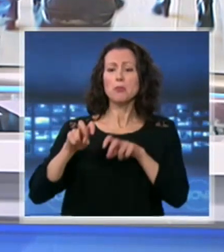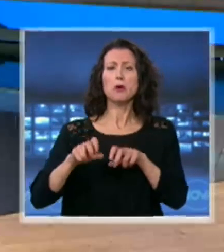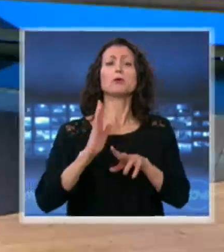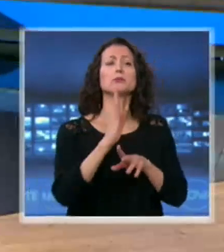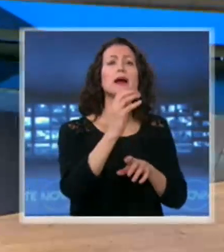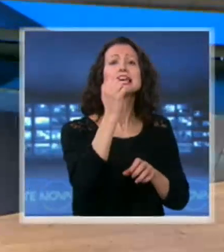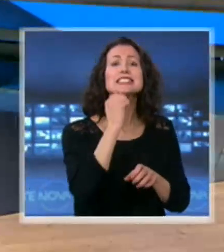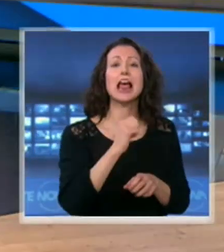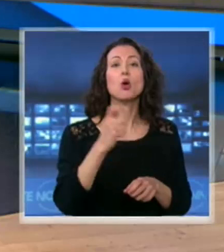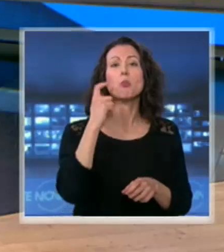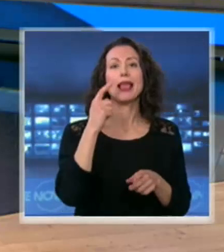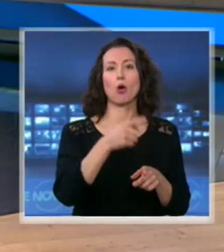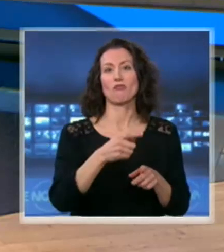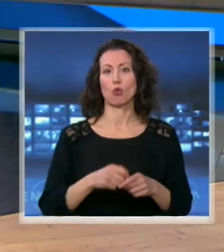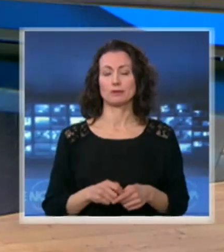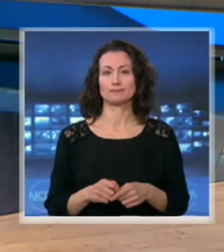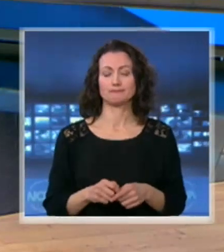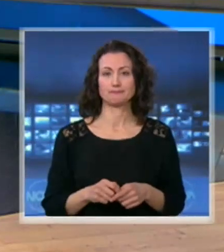Иванов, включваме оттам. Слушамете митко.